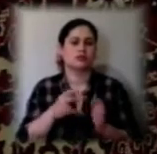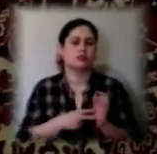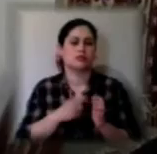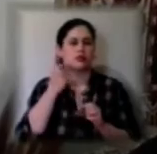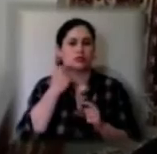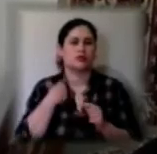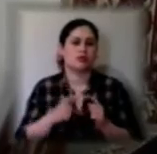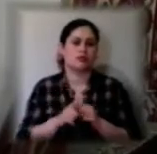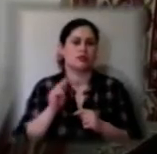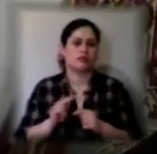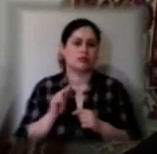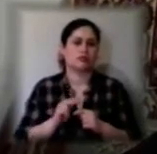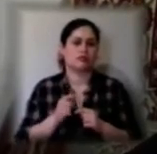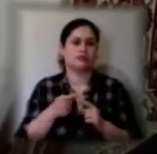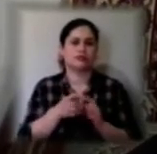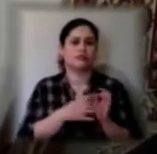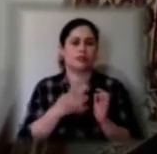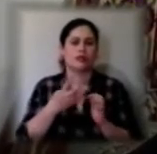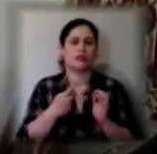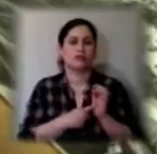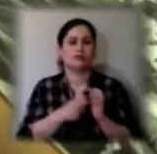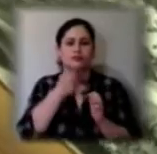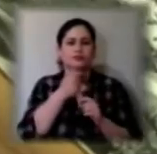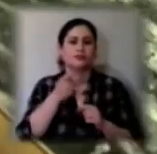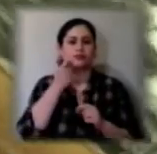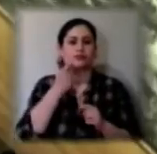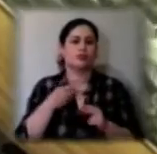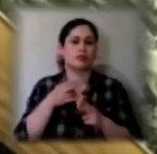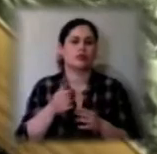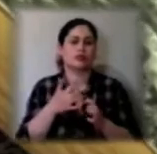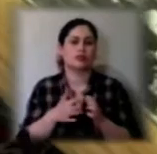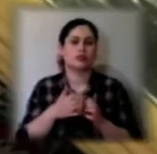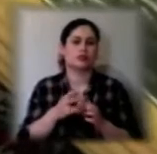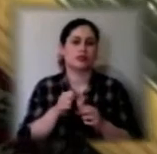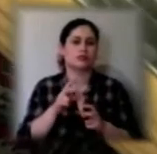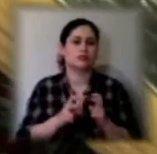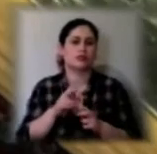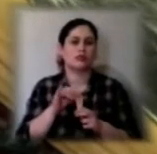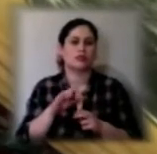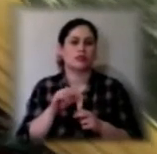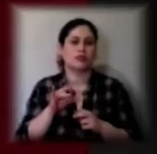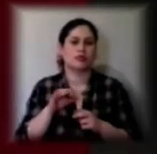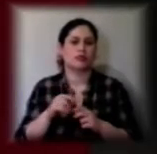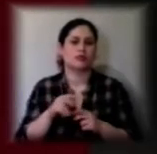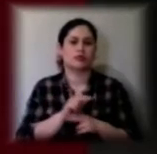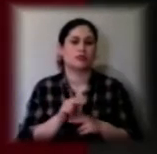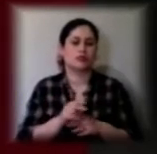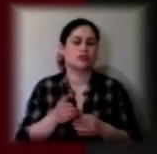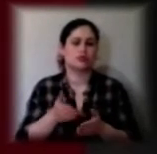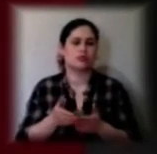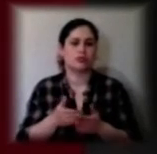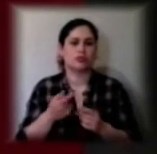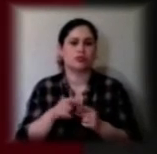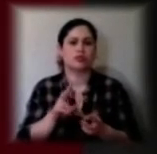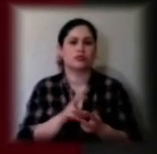працювати. 1946 року чоловік приїхав до Херсона на завод імені Комінтерну ремонтувати човен. Тут зустрів свою